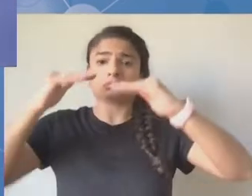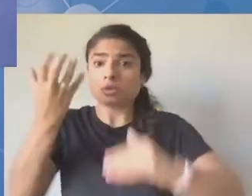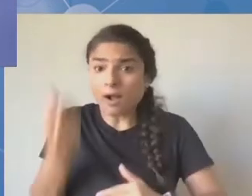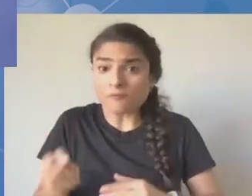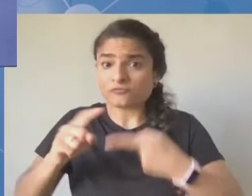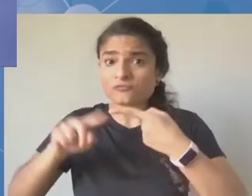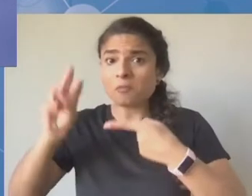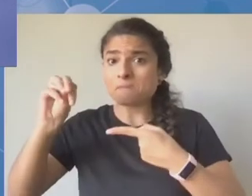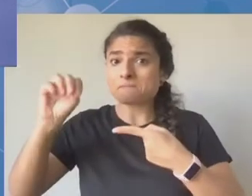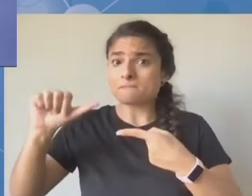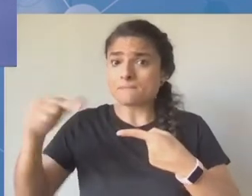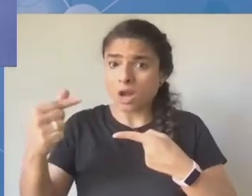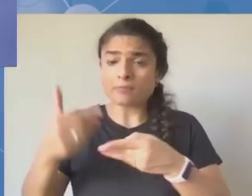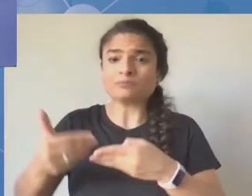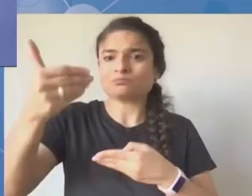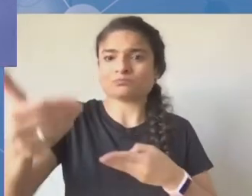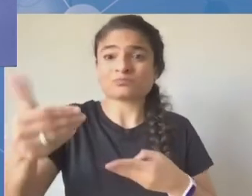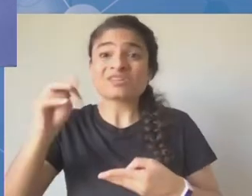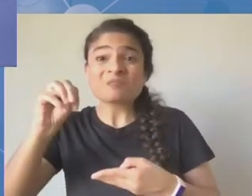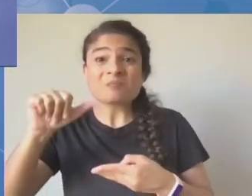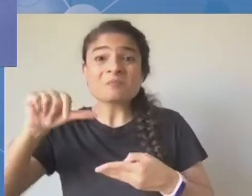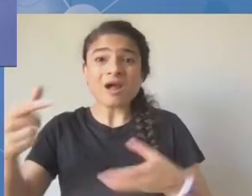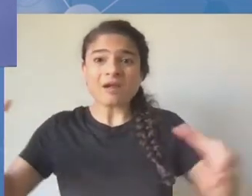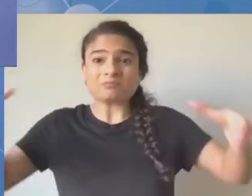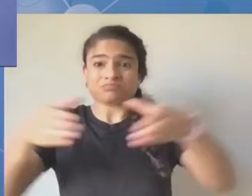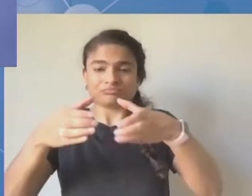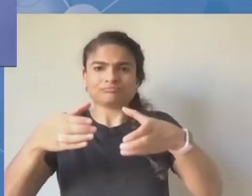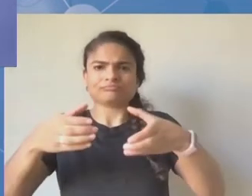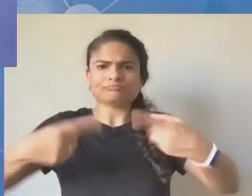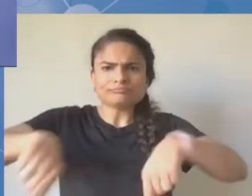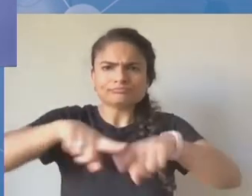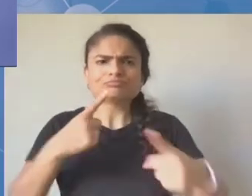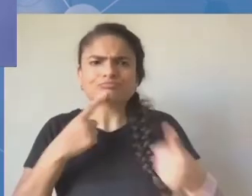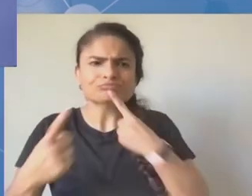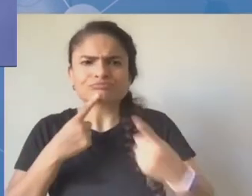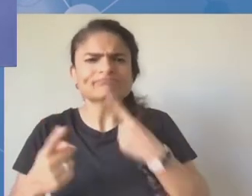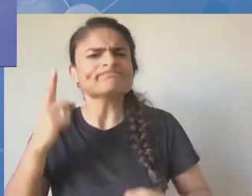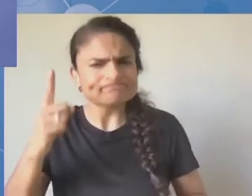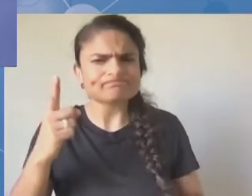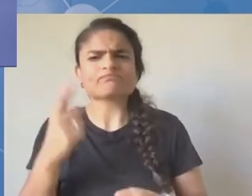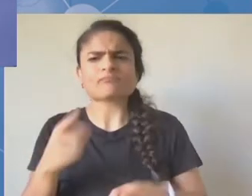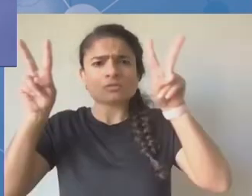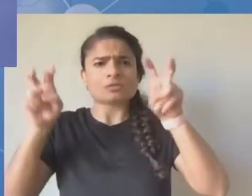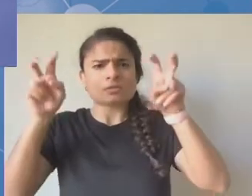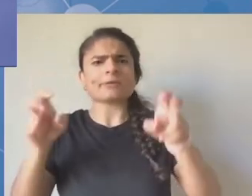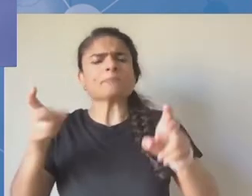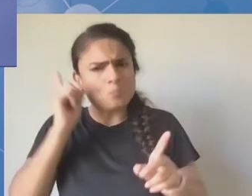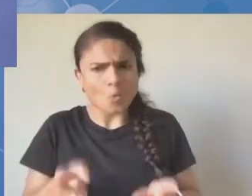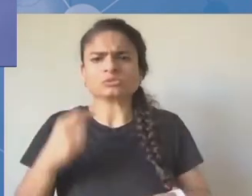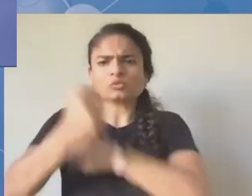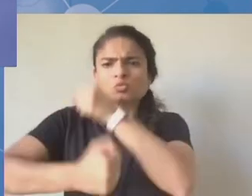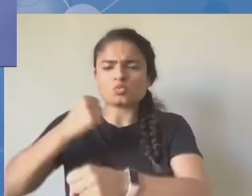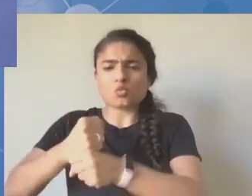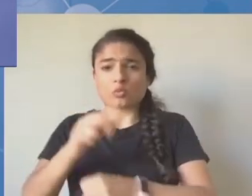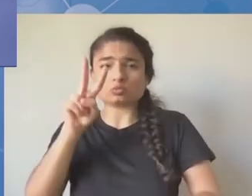roku, a także po części w 2018 roku w Paryżu. Ma pani racja? Rzeczywiście w Berlinie to nie był